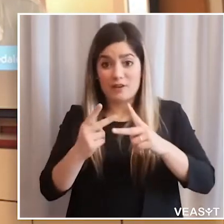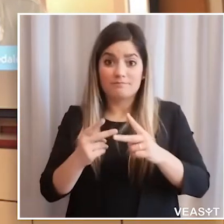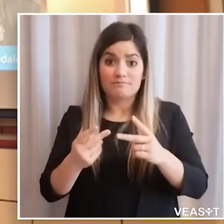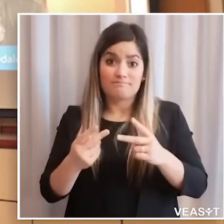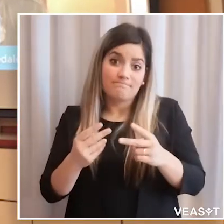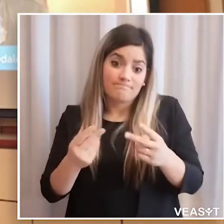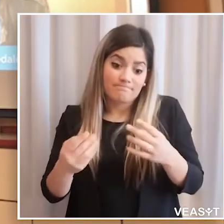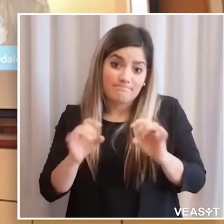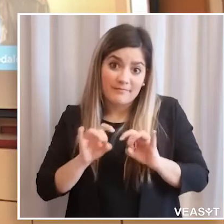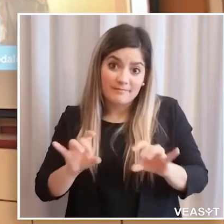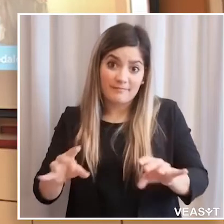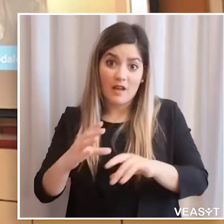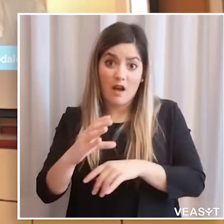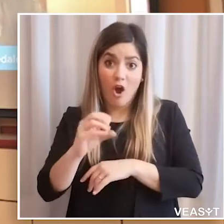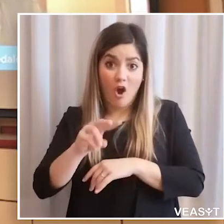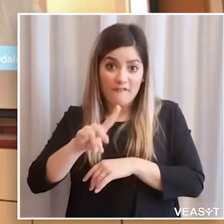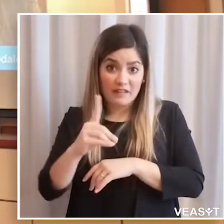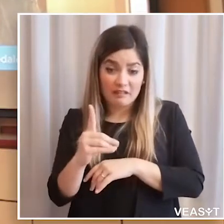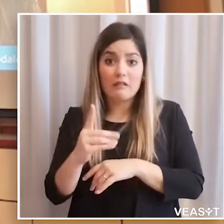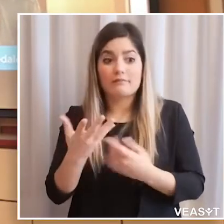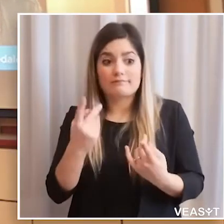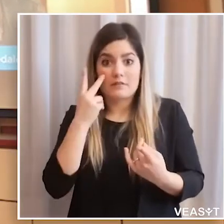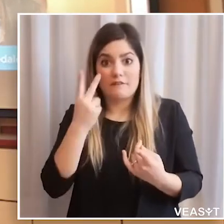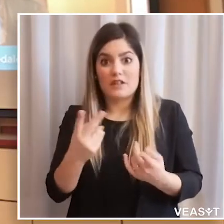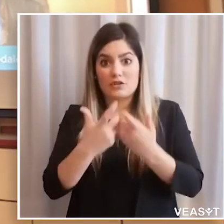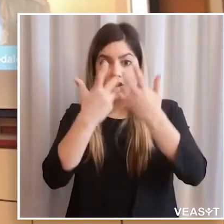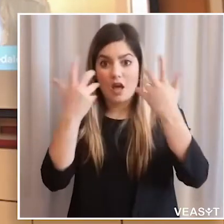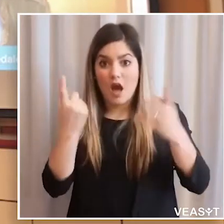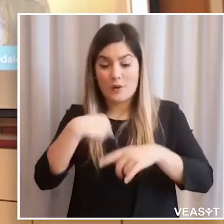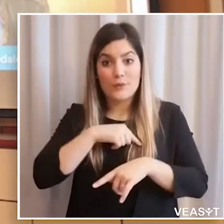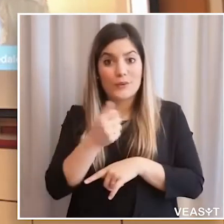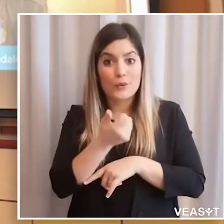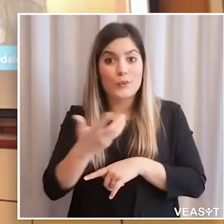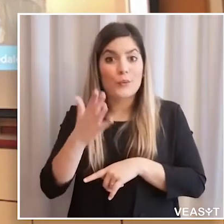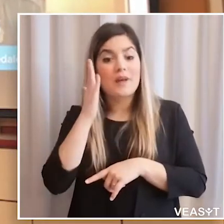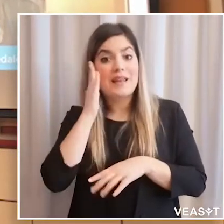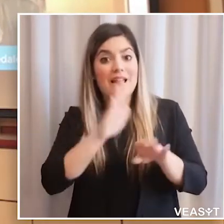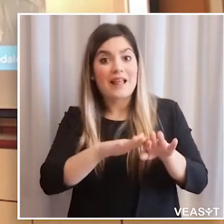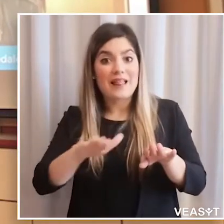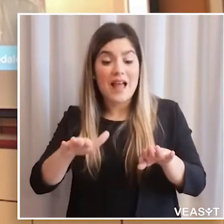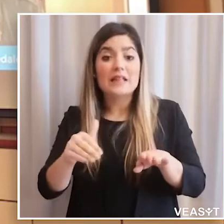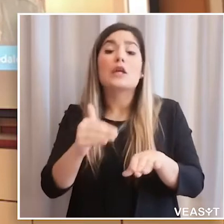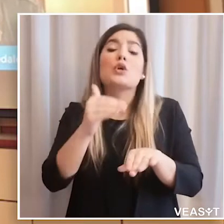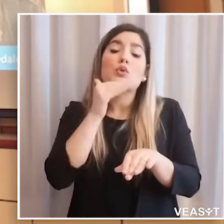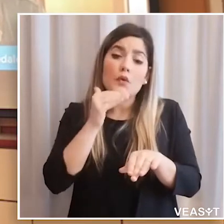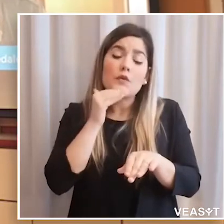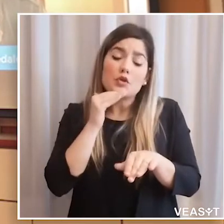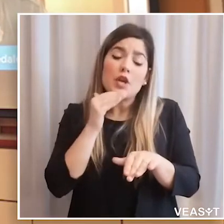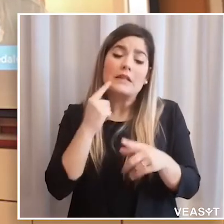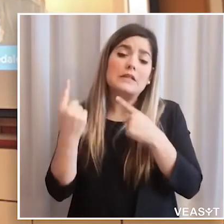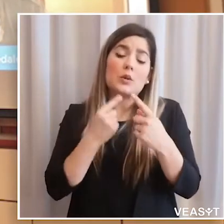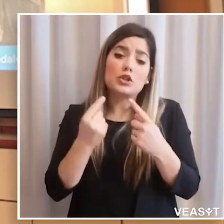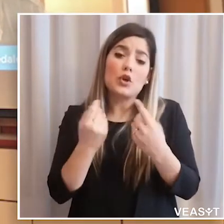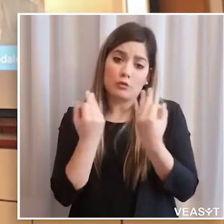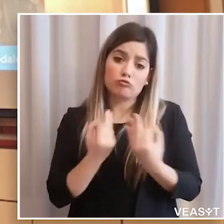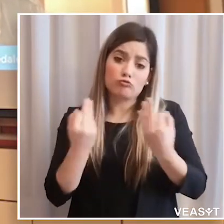nuove esigenze, perché questa pandemia ha dimostrato che sicuramente il numero dei posti letto